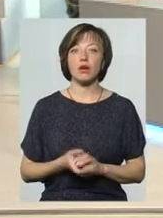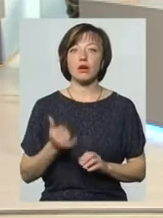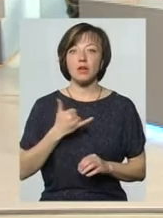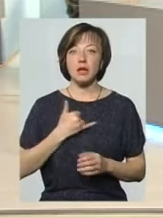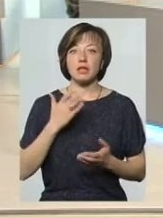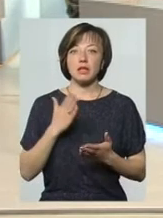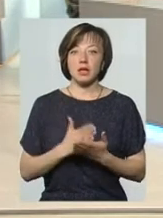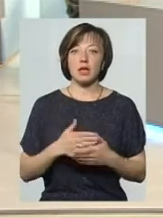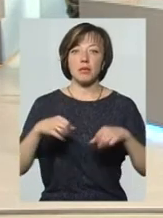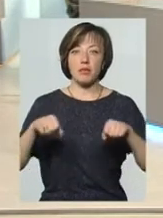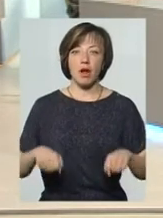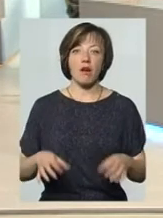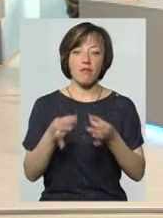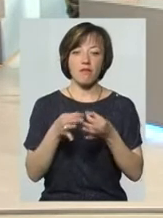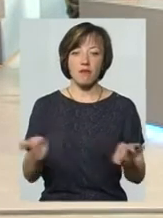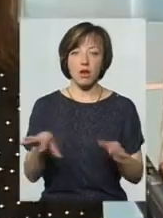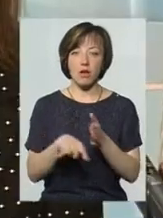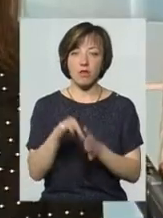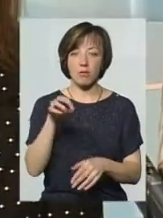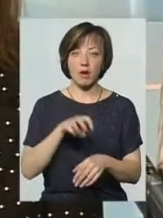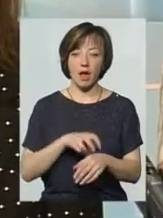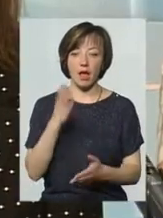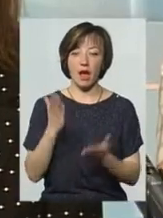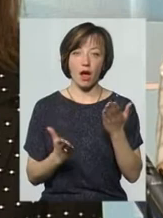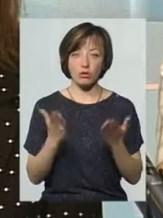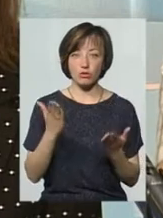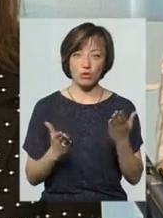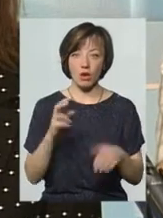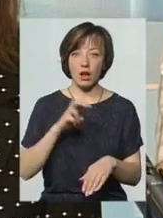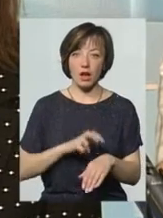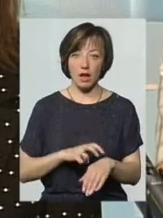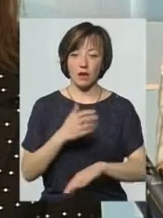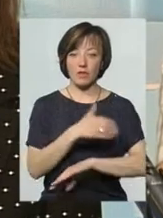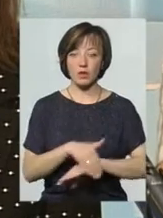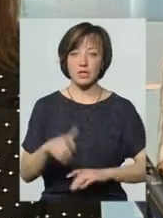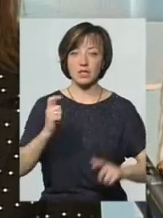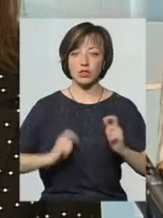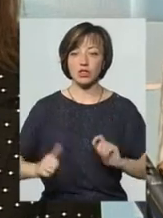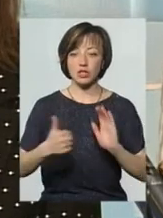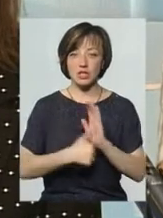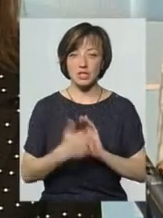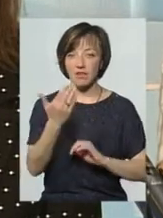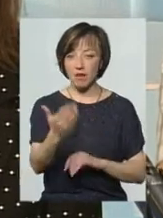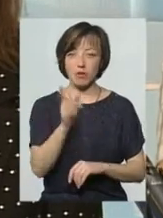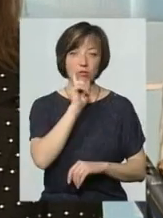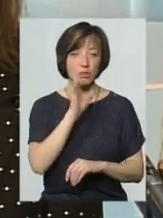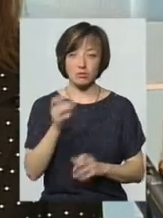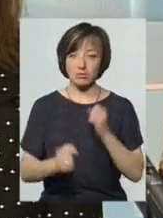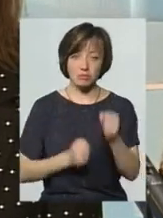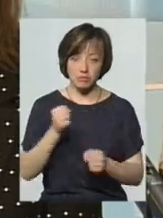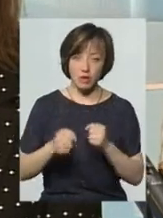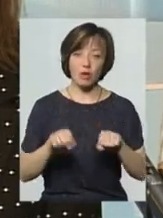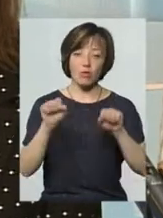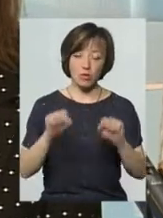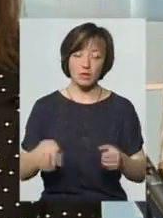є право вільного вибору лікаря. Якщо лікар знаходиться на інститутській щість, але вам туди добиратись незручно, то ви можете